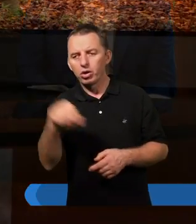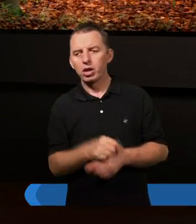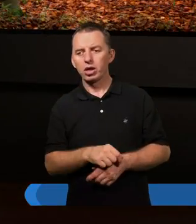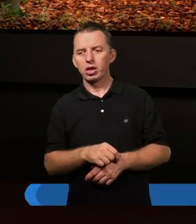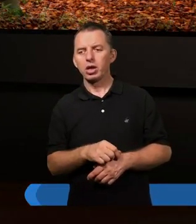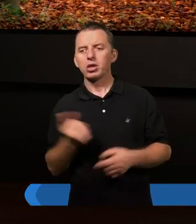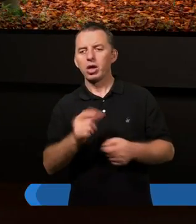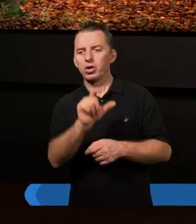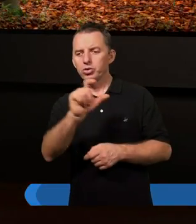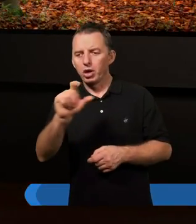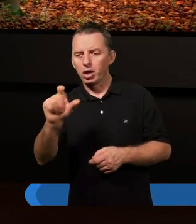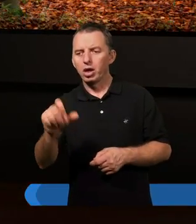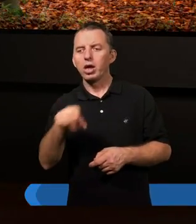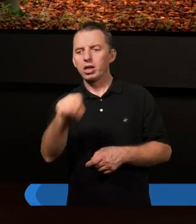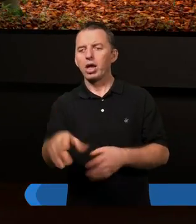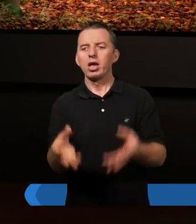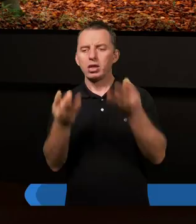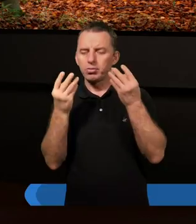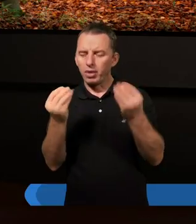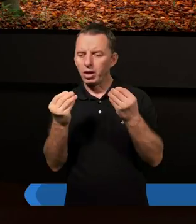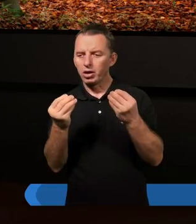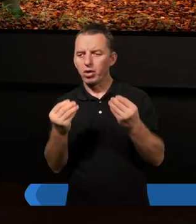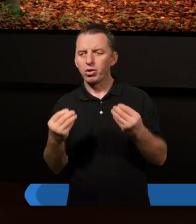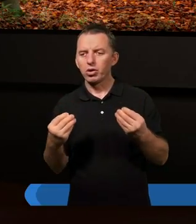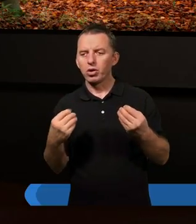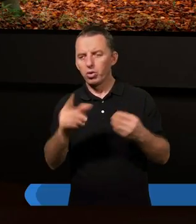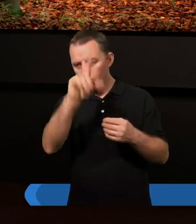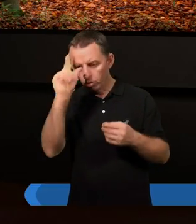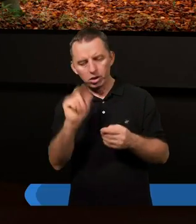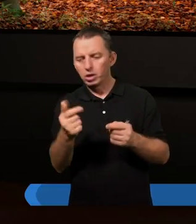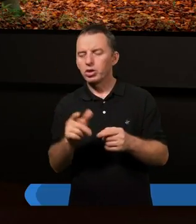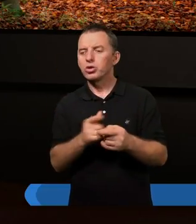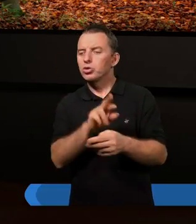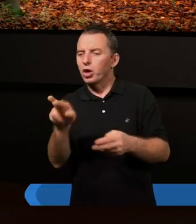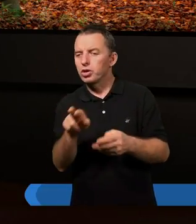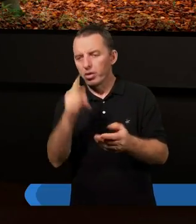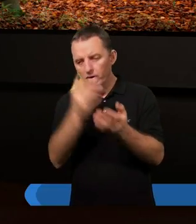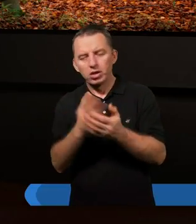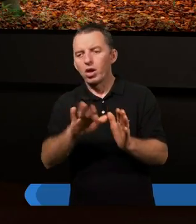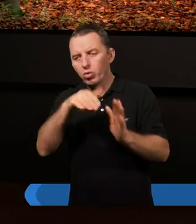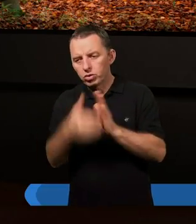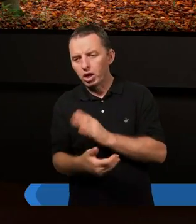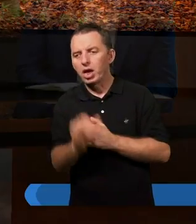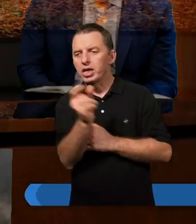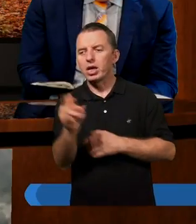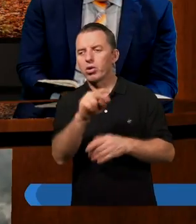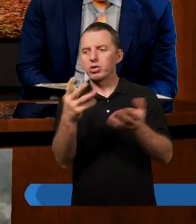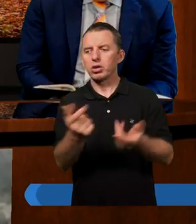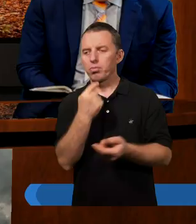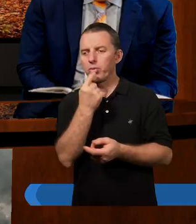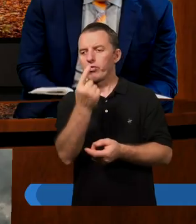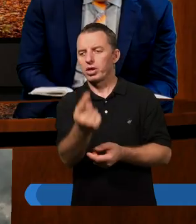żeby czasem tych wspaniałych rzeczy nie utracili. Igor jeszcze chciał zabrać głos.